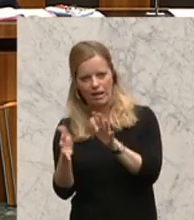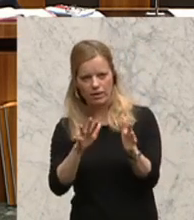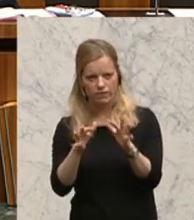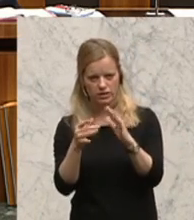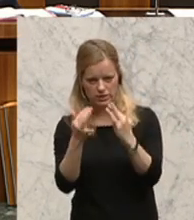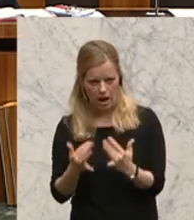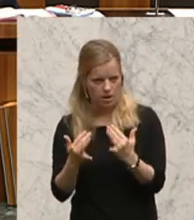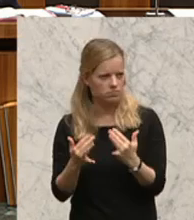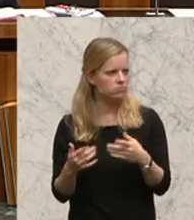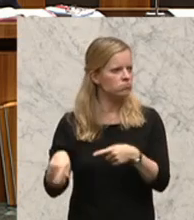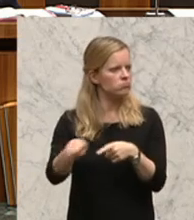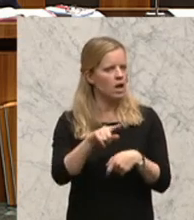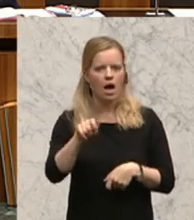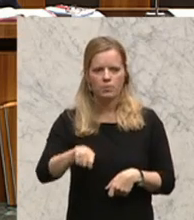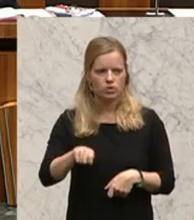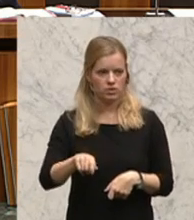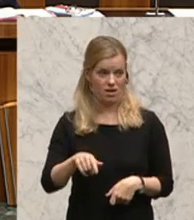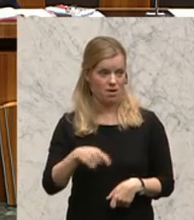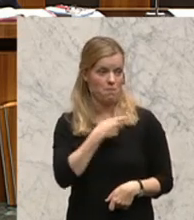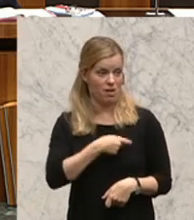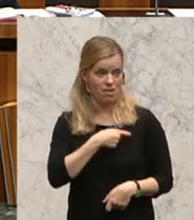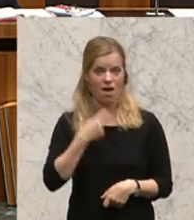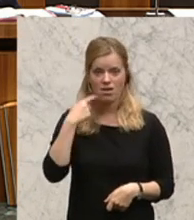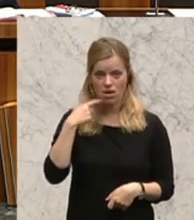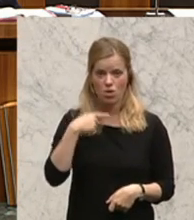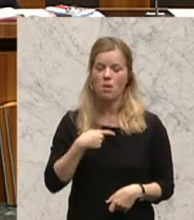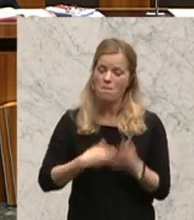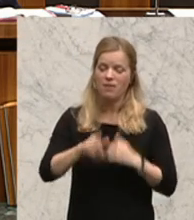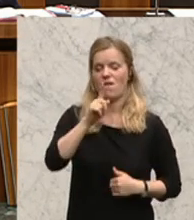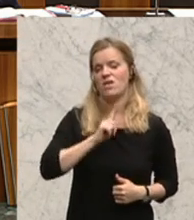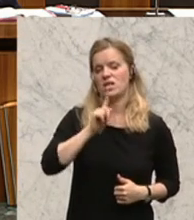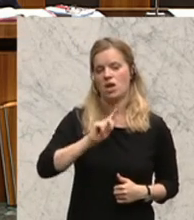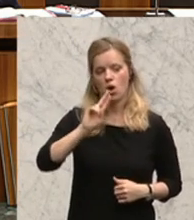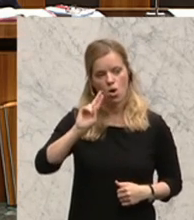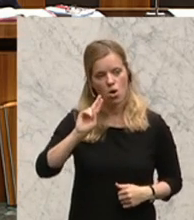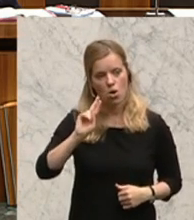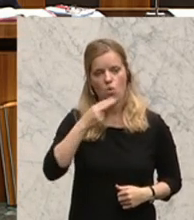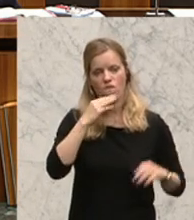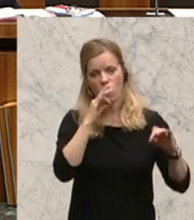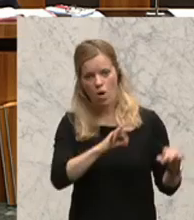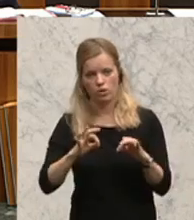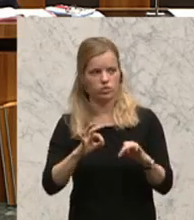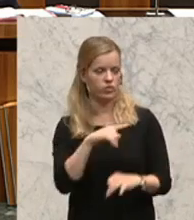die Fraktion Neos die wenigsten Ordnungsrufe in dieser Legislaturperiode hat von allen sechs Fraktionen.